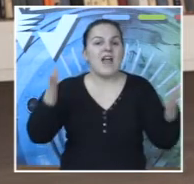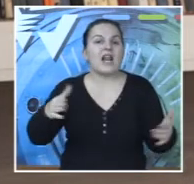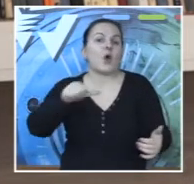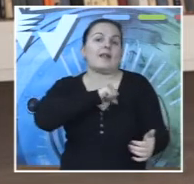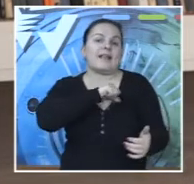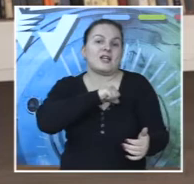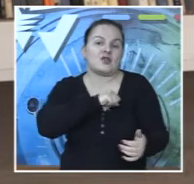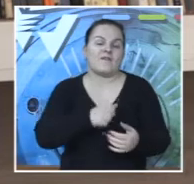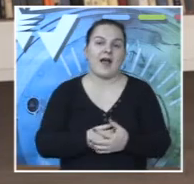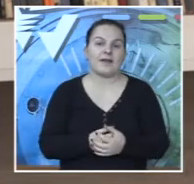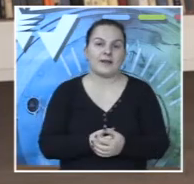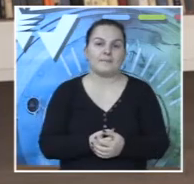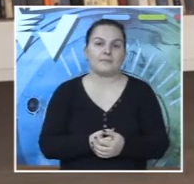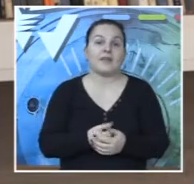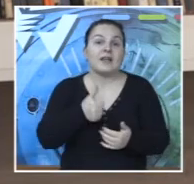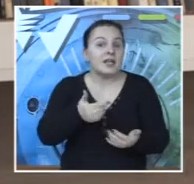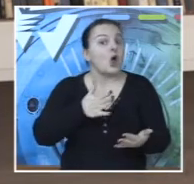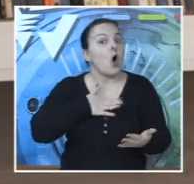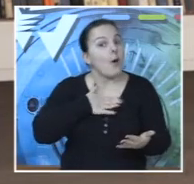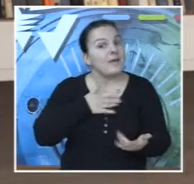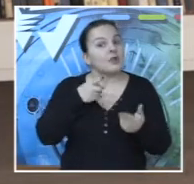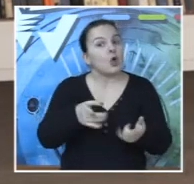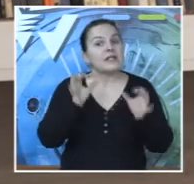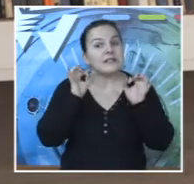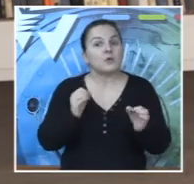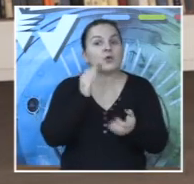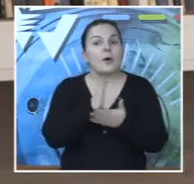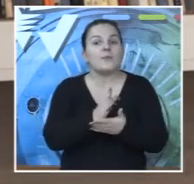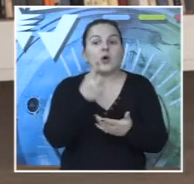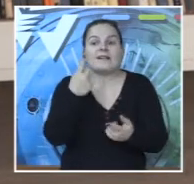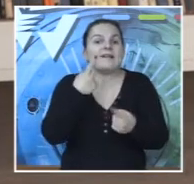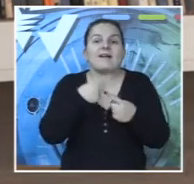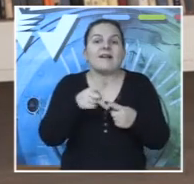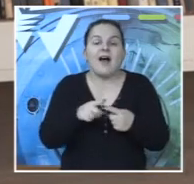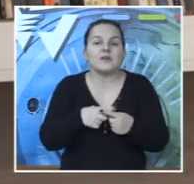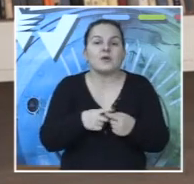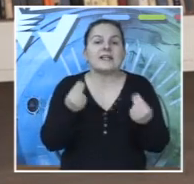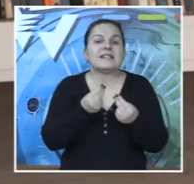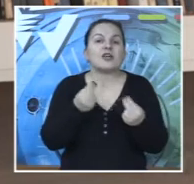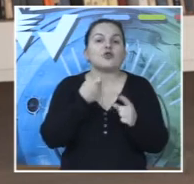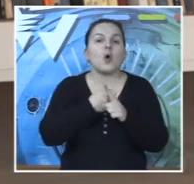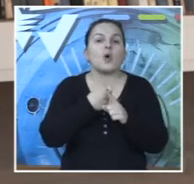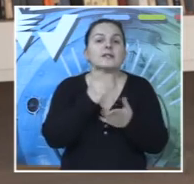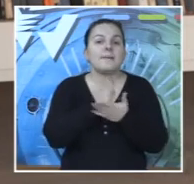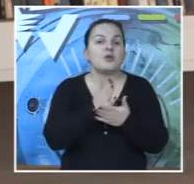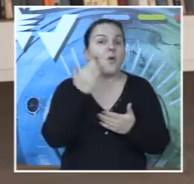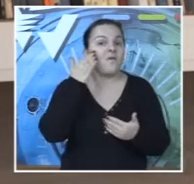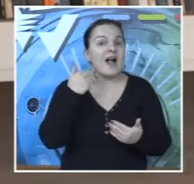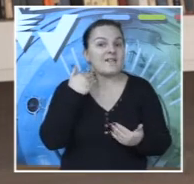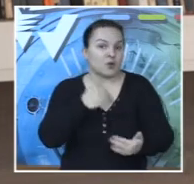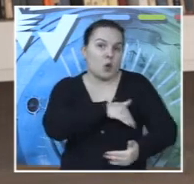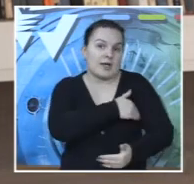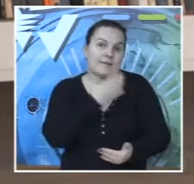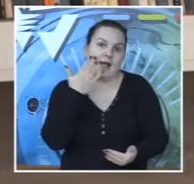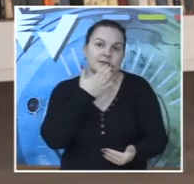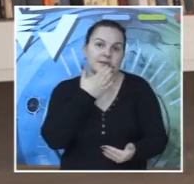očigledno jedno veliko i široko interesovanje. I opet je to sigurno bio jedan od razloga zašto je Kosta baš